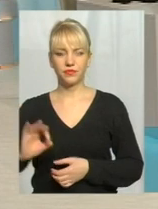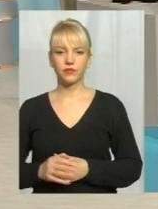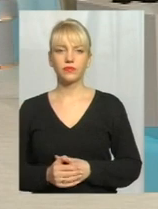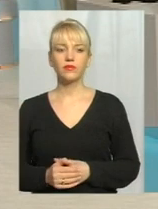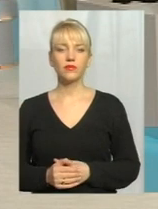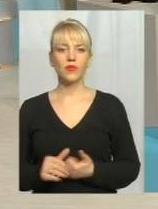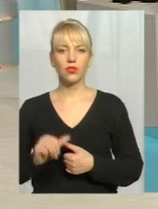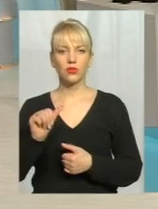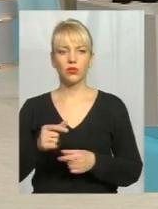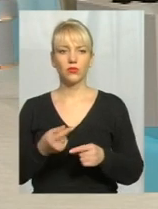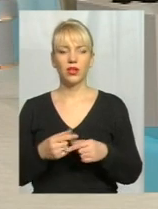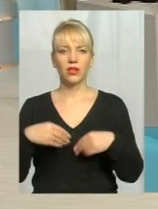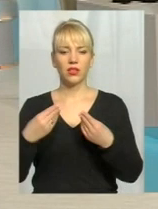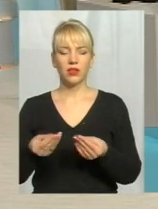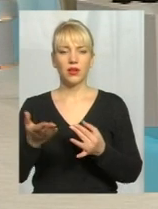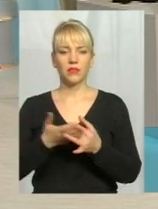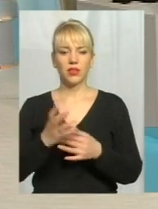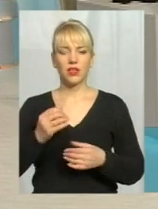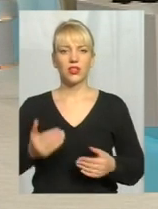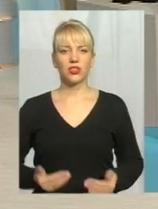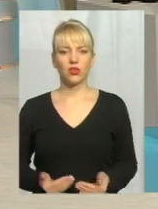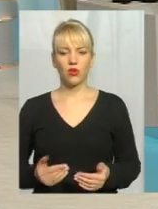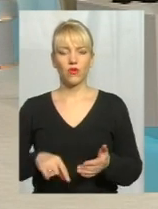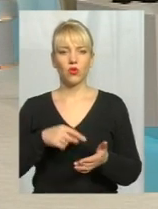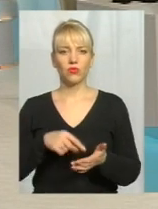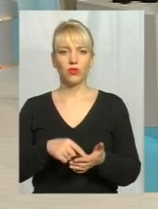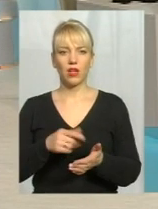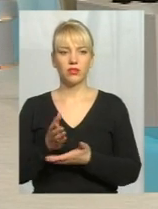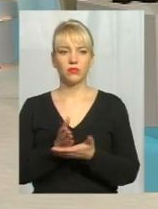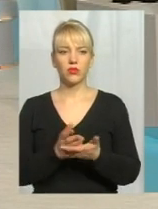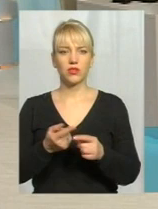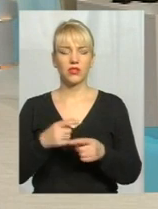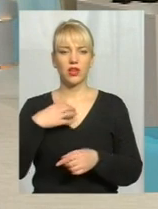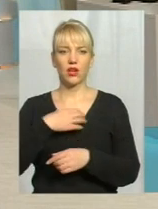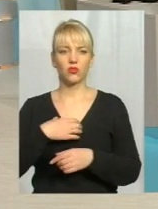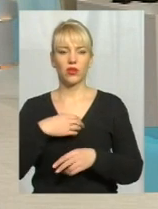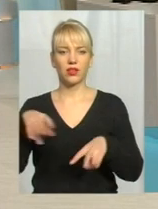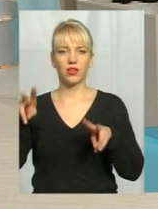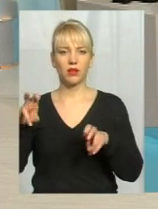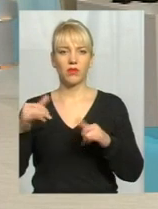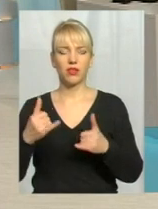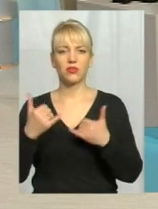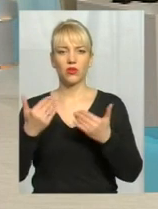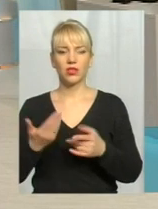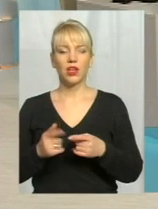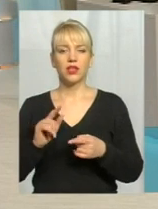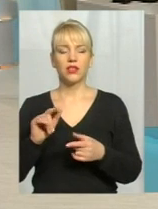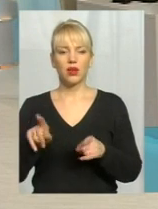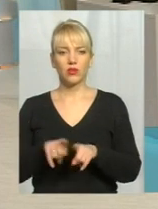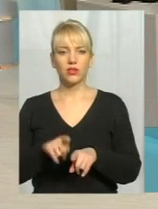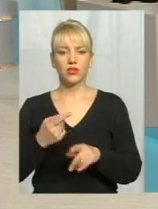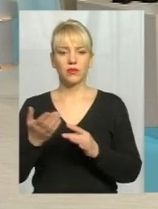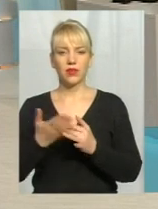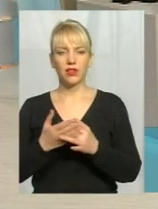Зокрема, і надання пільг на житлово-комунальні послуги, тому що це досить актуальна тема на сьогодні. Ці пільги надаються